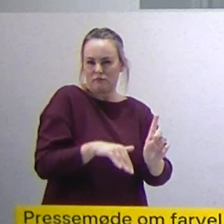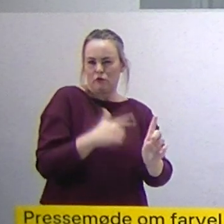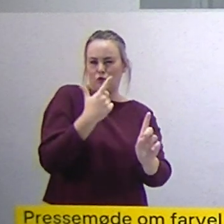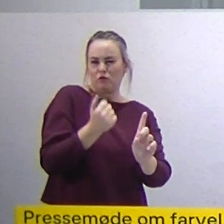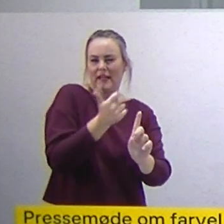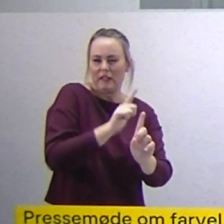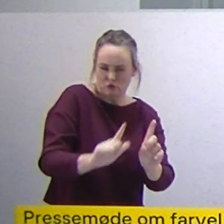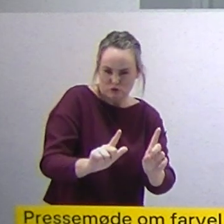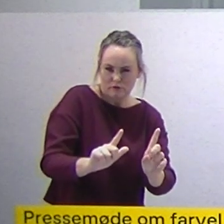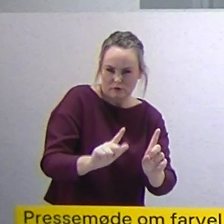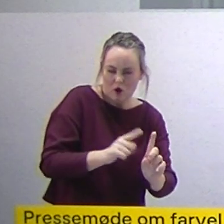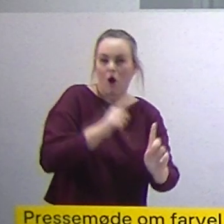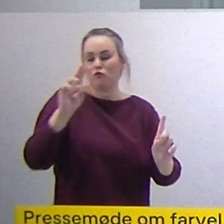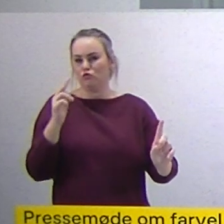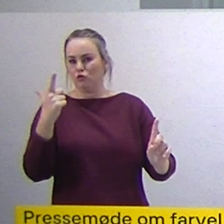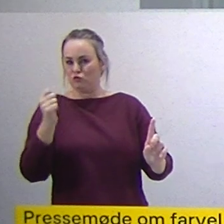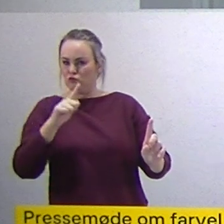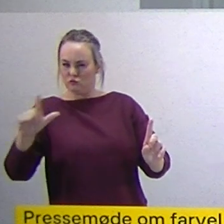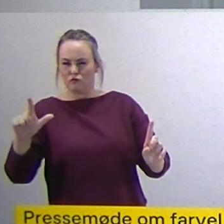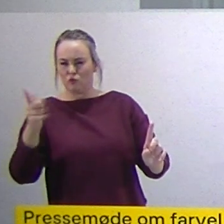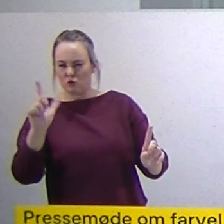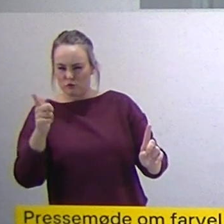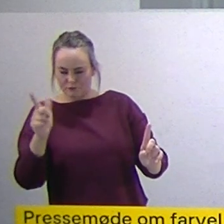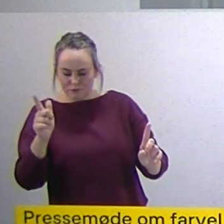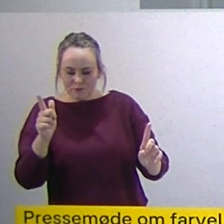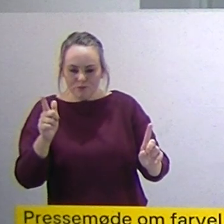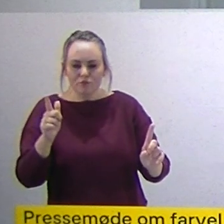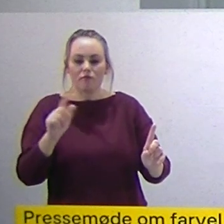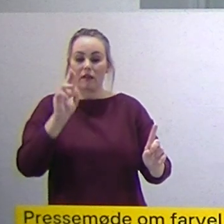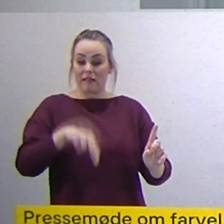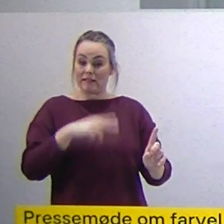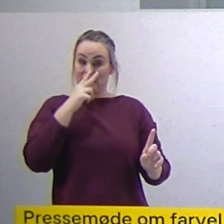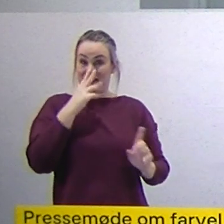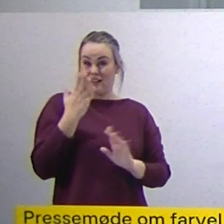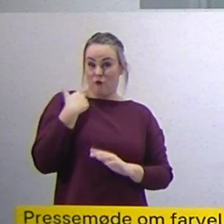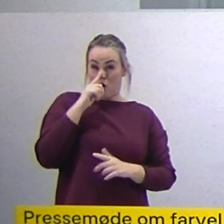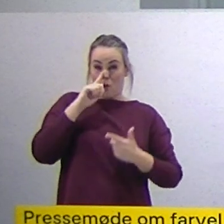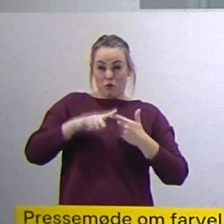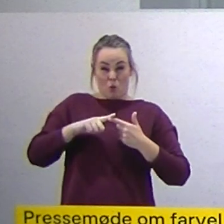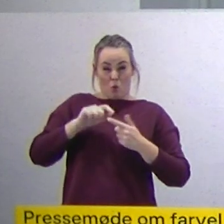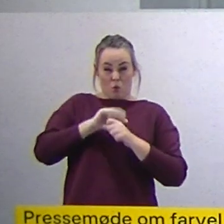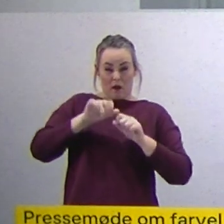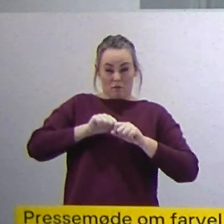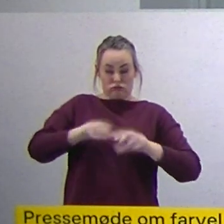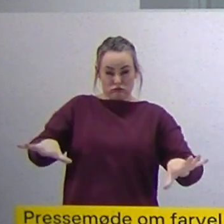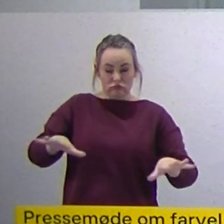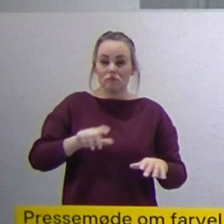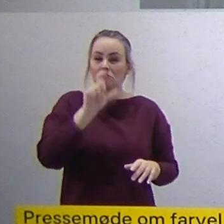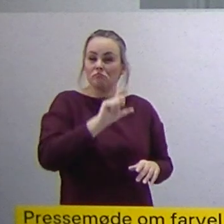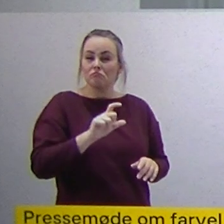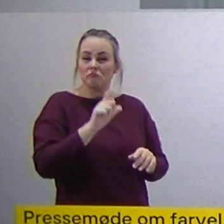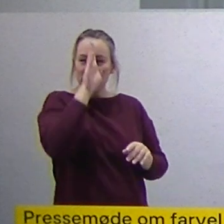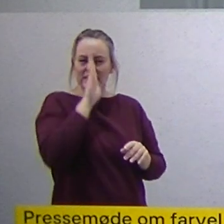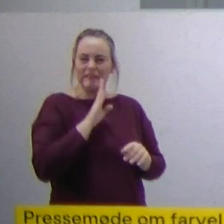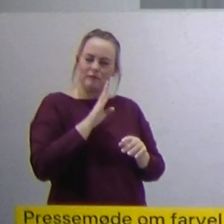og så nu her i 2022. Og det vi kan se, det er, at under den anden bølge, der havde vi omkring 140 indlagte på